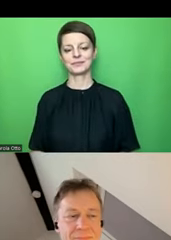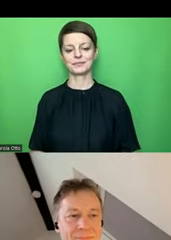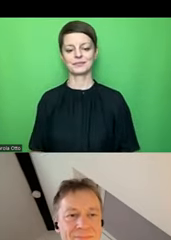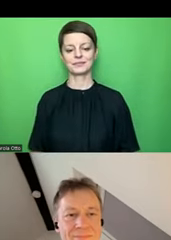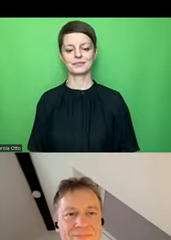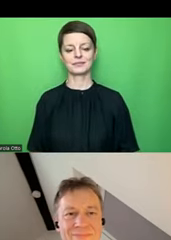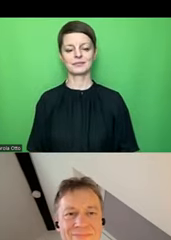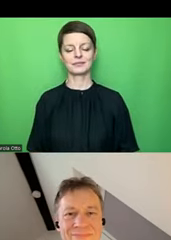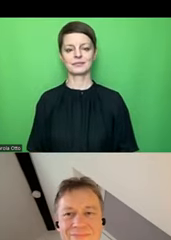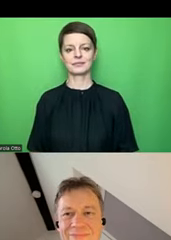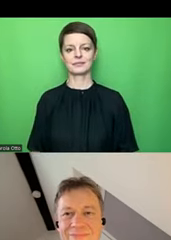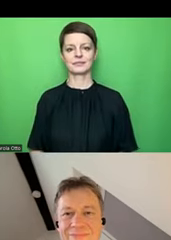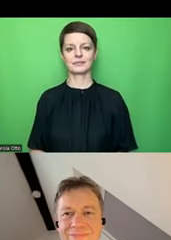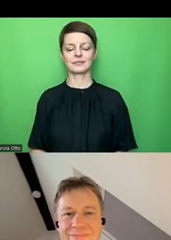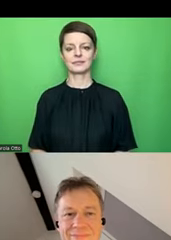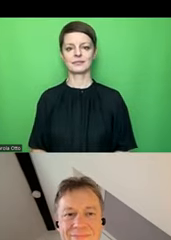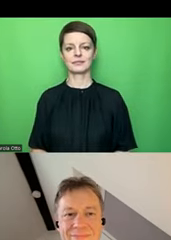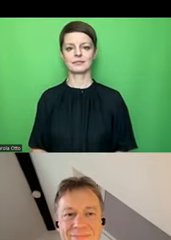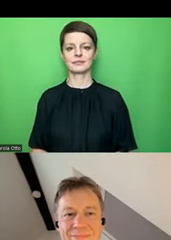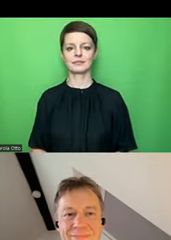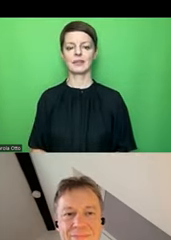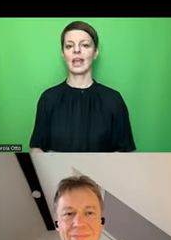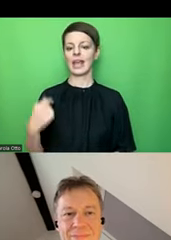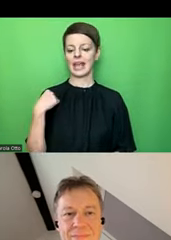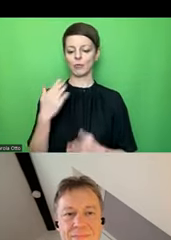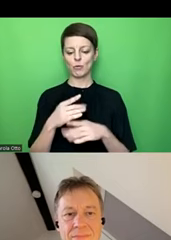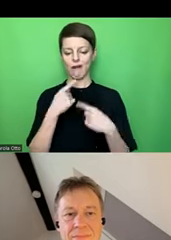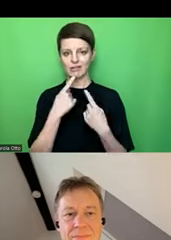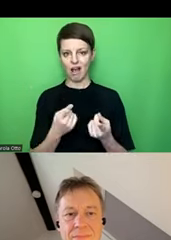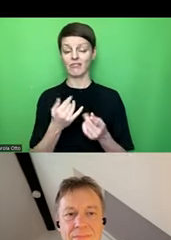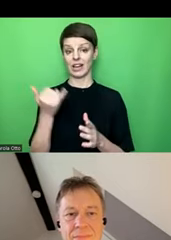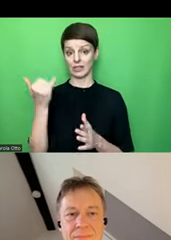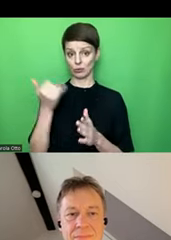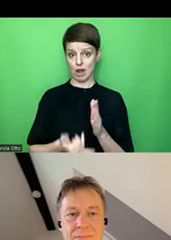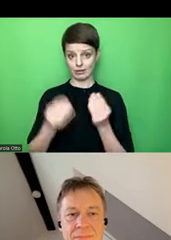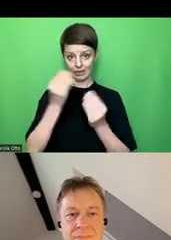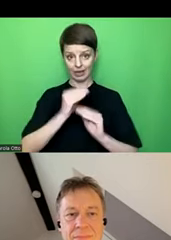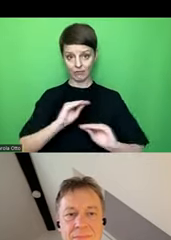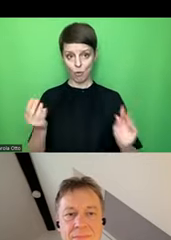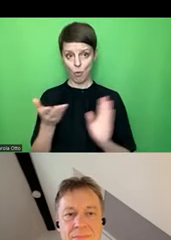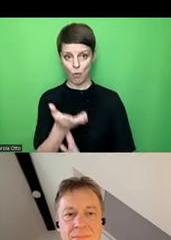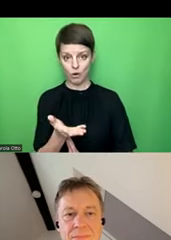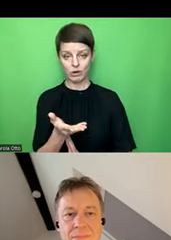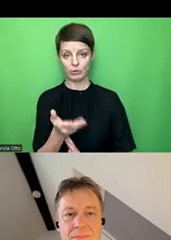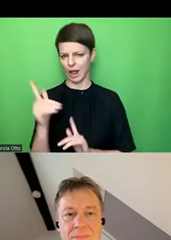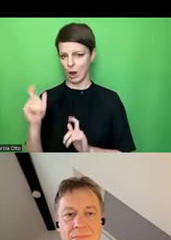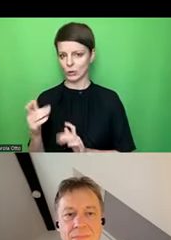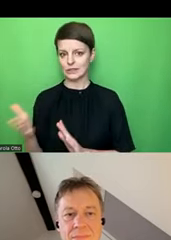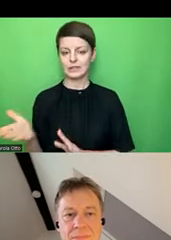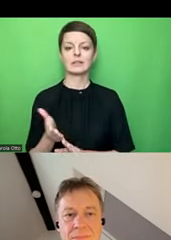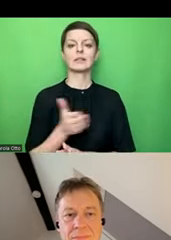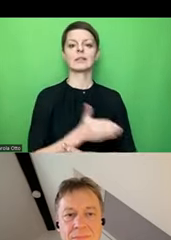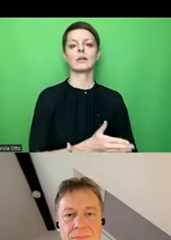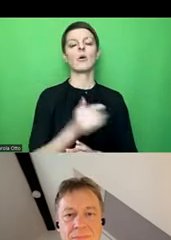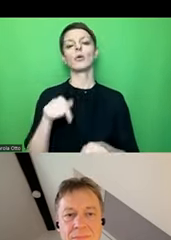Gut, wir haben es schon einmal gesagt, vielleicht als letztes noch für Sie. Wir haben es bereits in den Chat